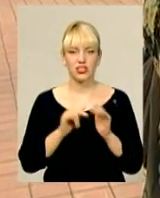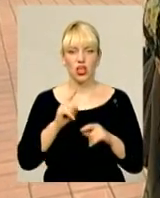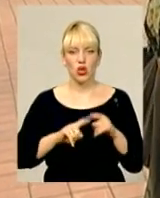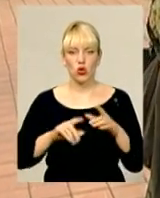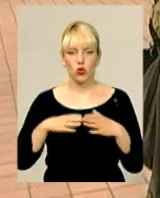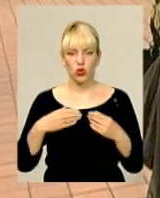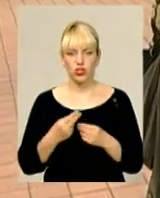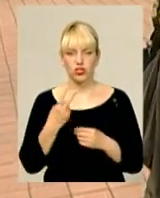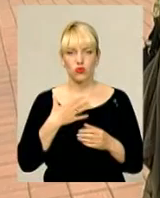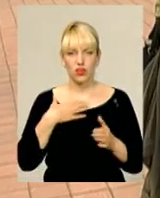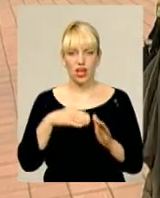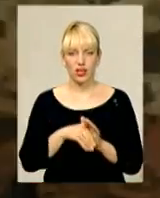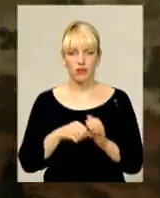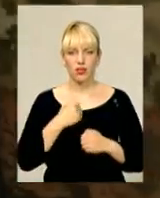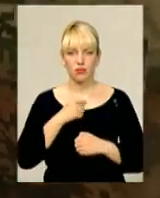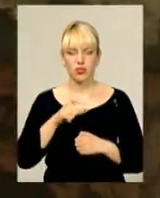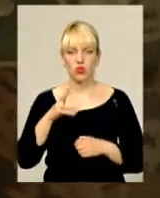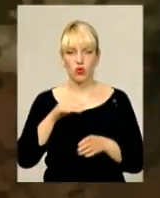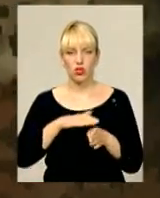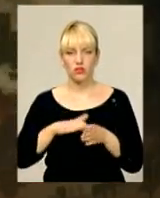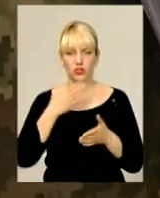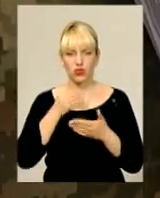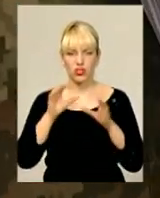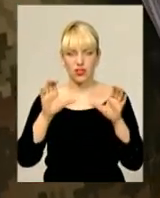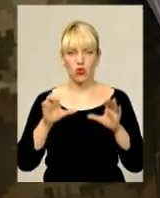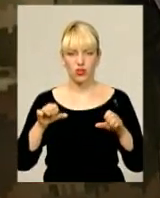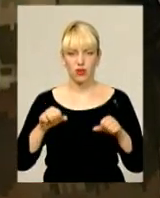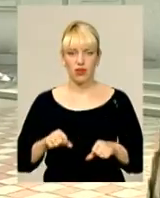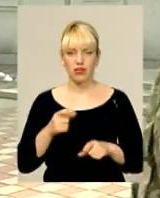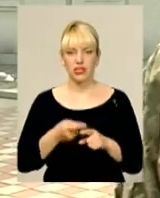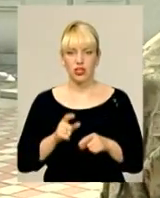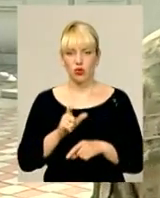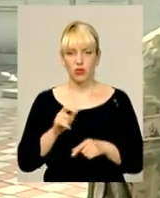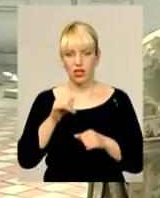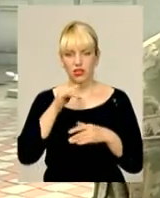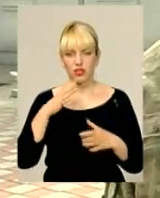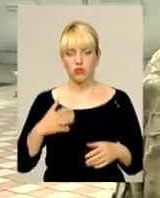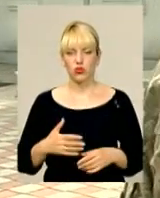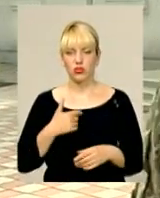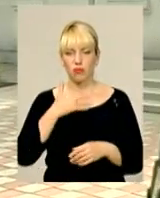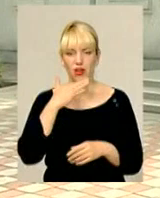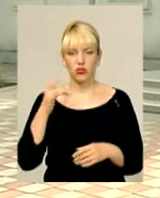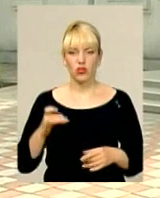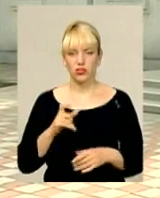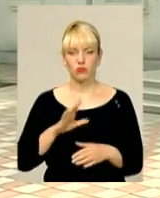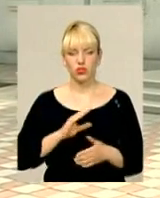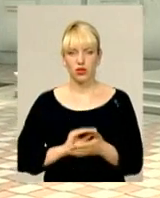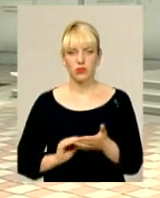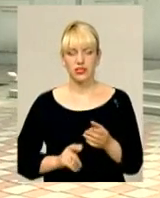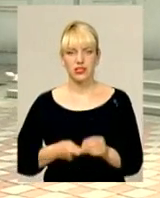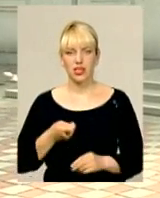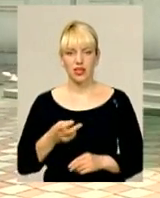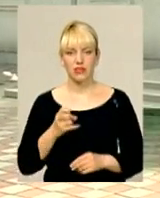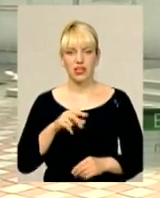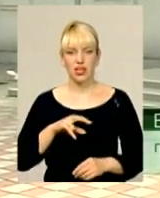От тільки виявилося, реалізувати своє законне право ці громадяни не можуть. Однократно були написані заяви на